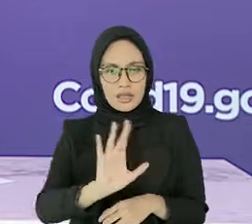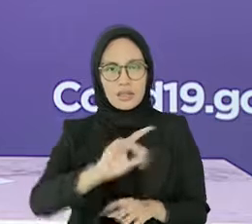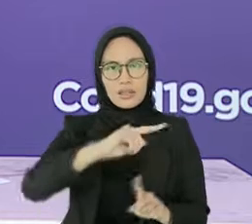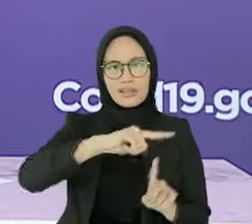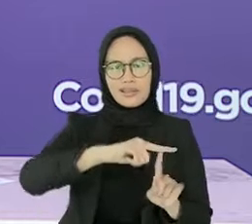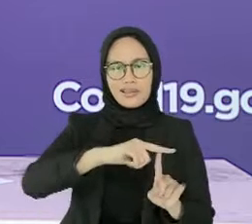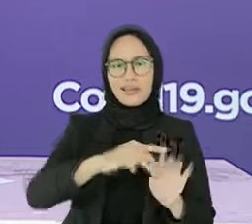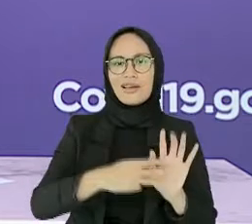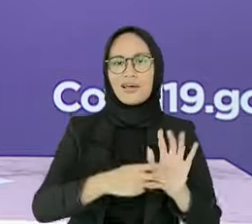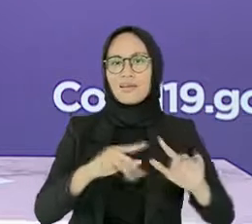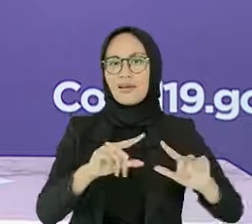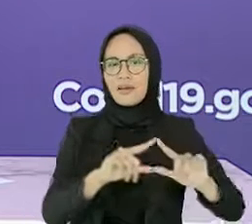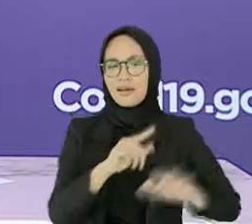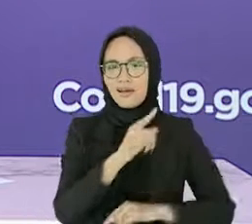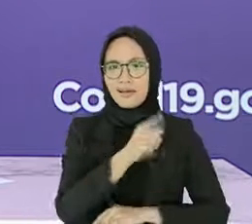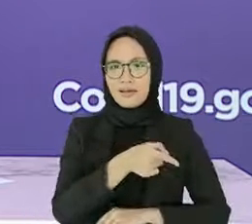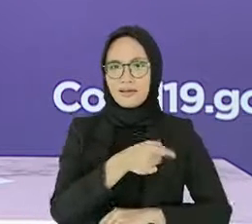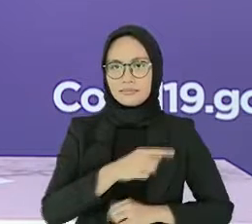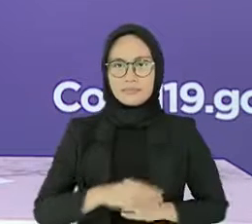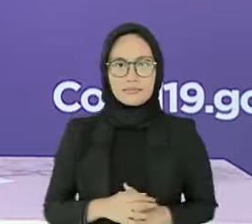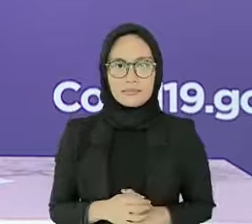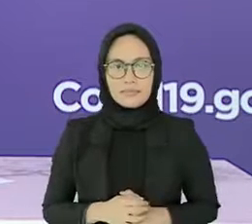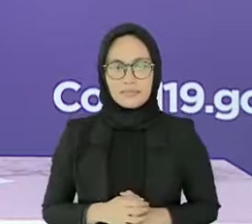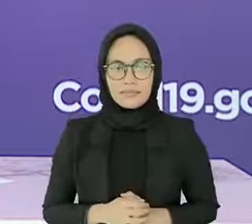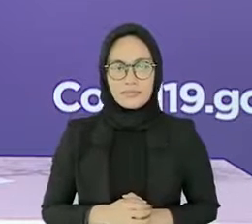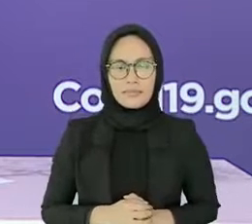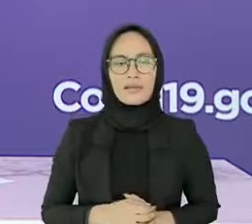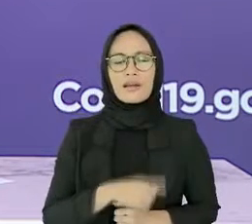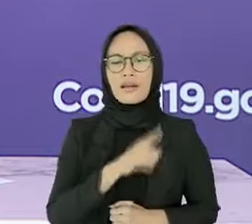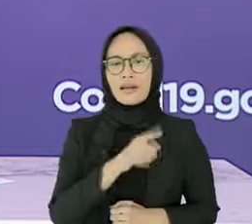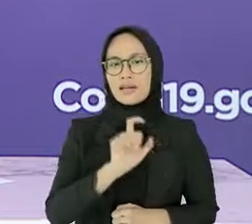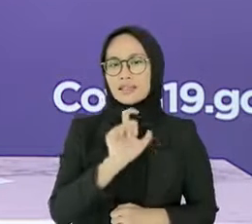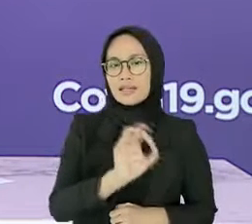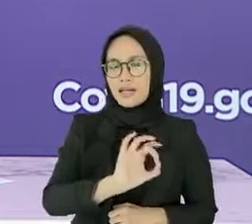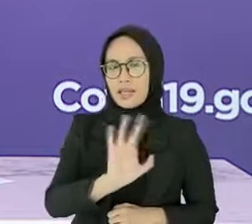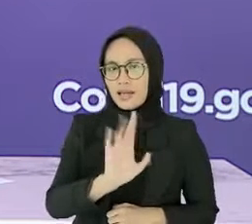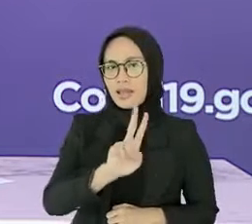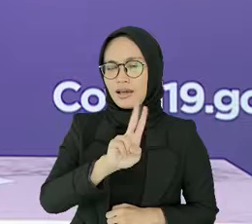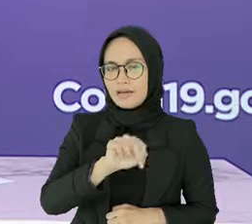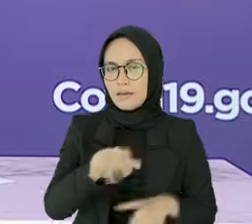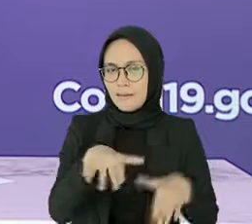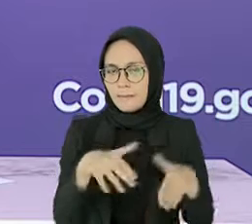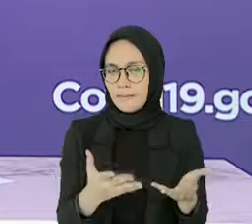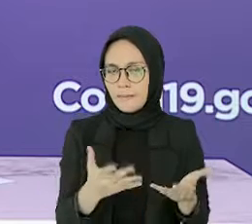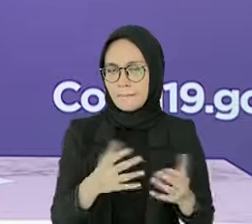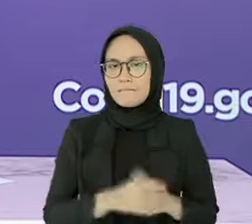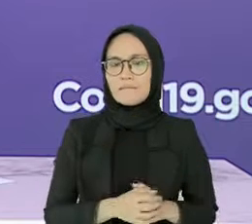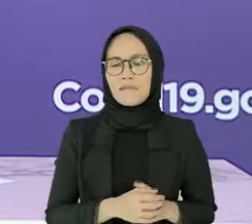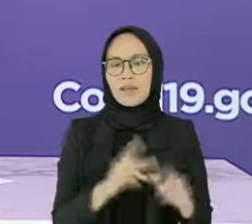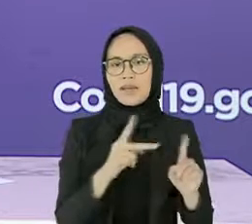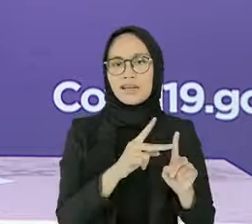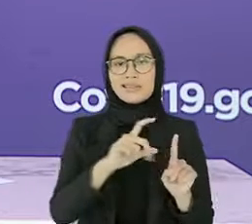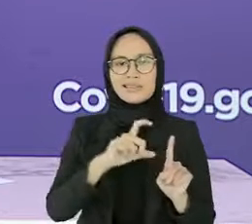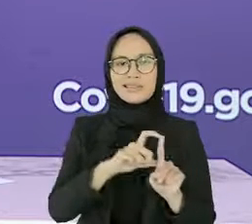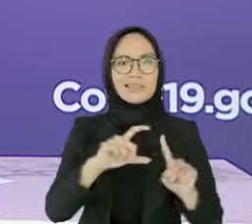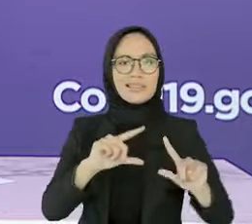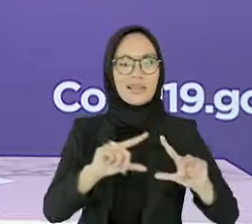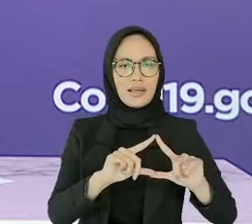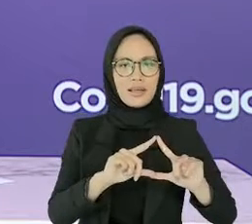TMA kemudian berikutnya lagi adalah Helicase Dependent Amplification atau HDA